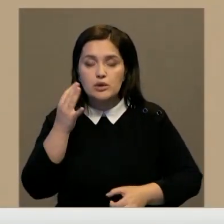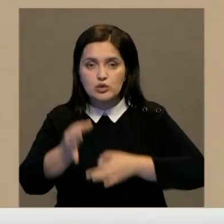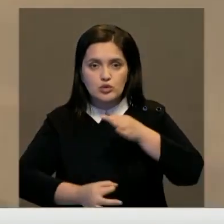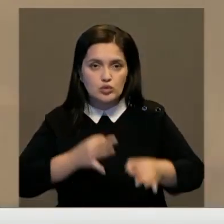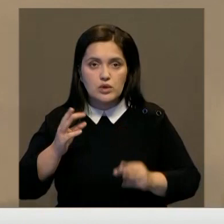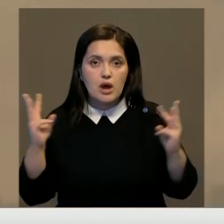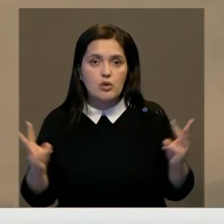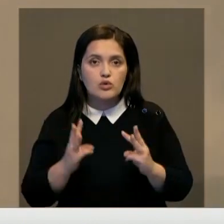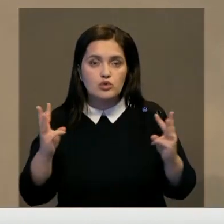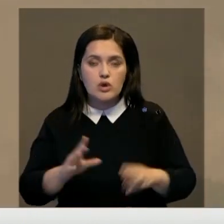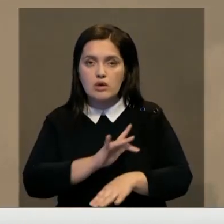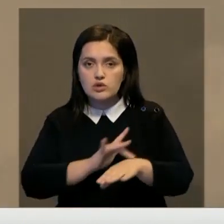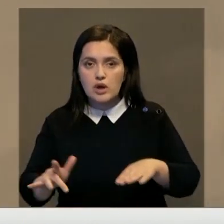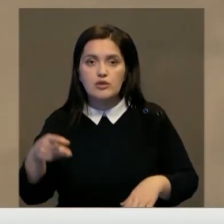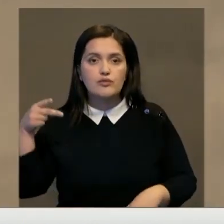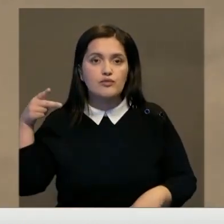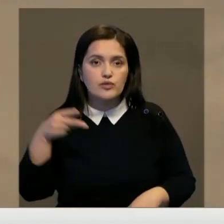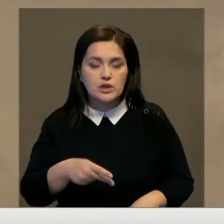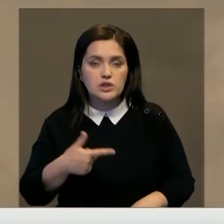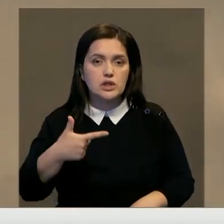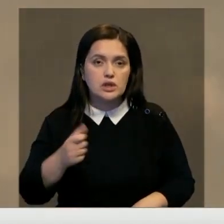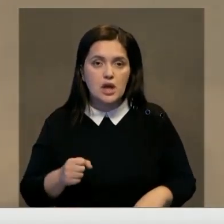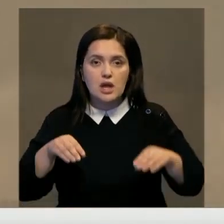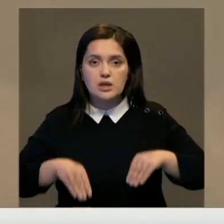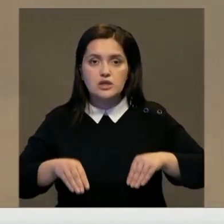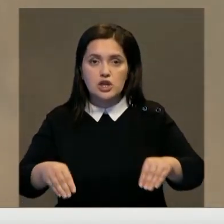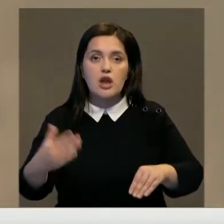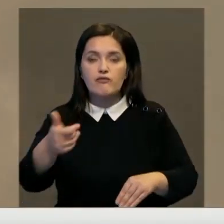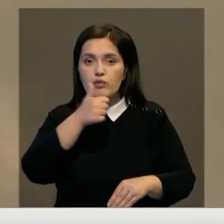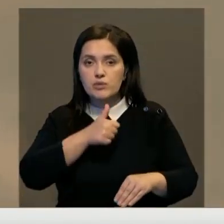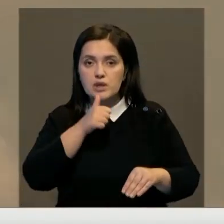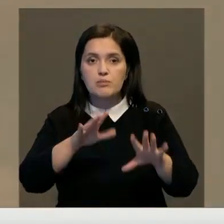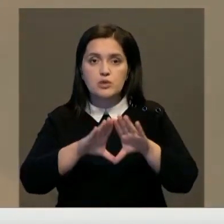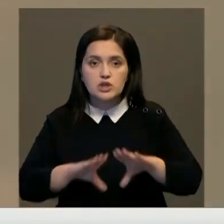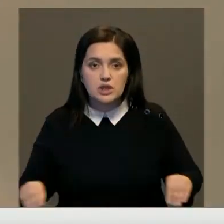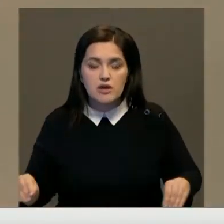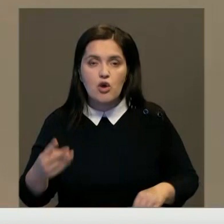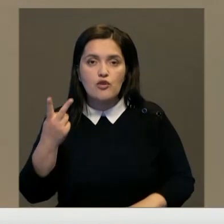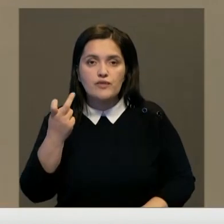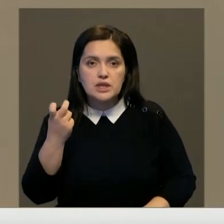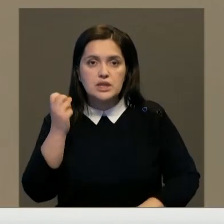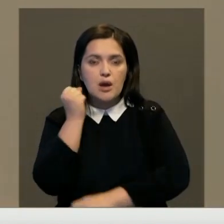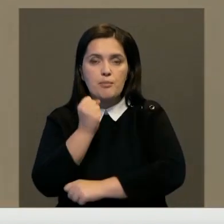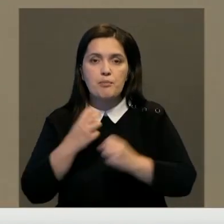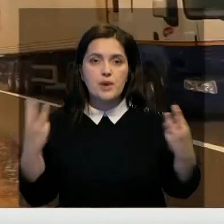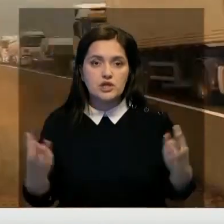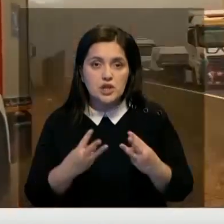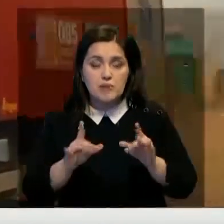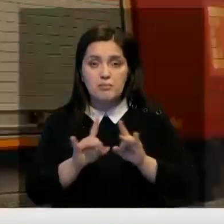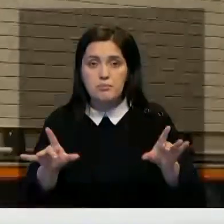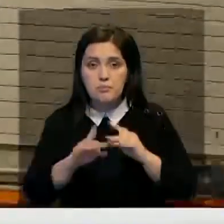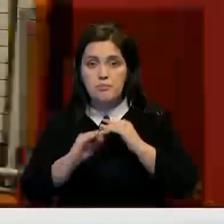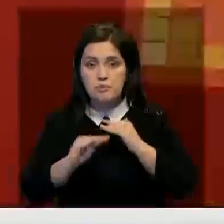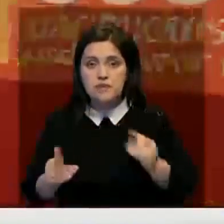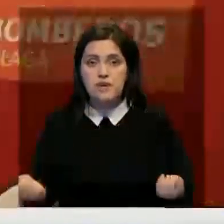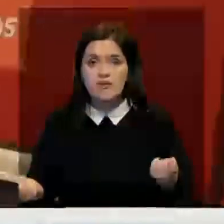третьи сутки огонь уже сжег порядка 2000 гектаров насаждений. Его пытаются потушить две сотни пожарных. По словам